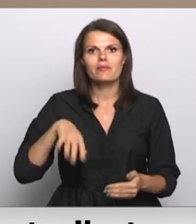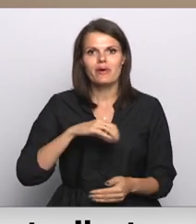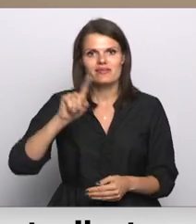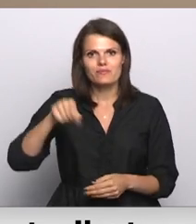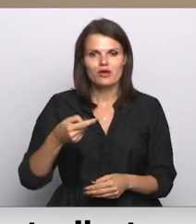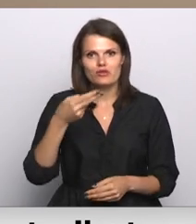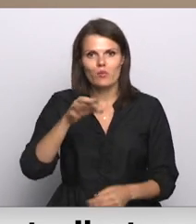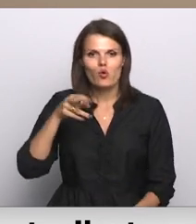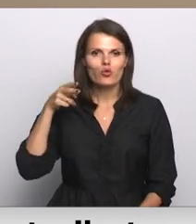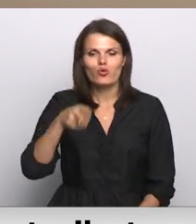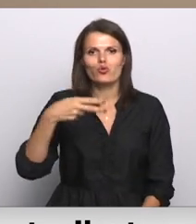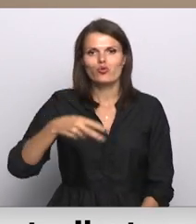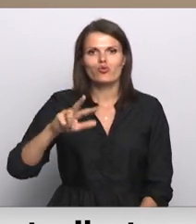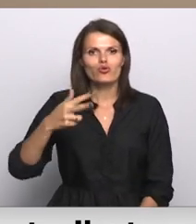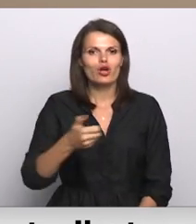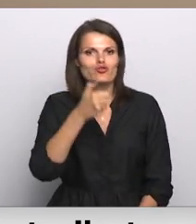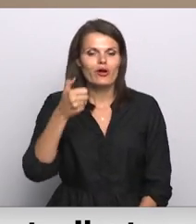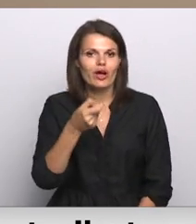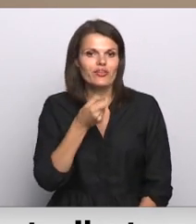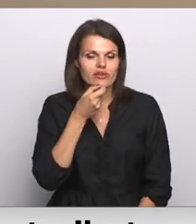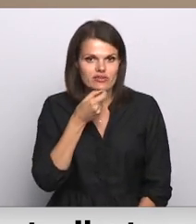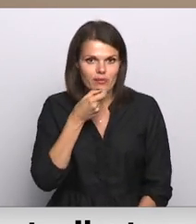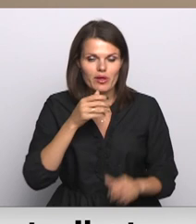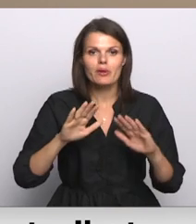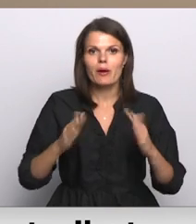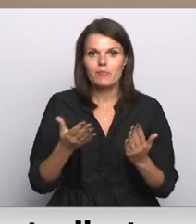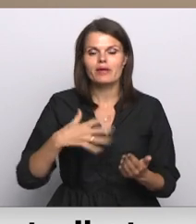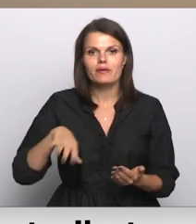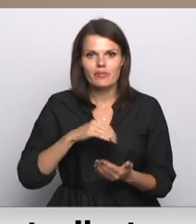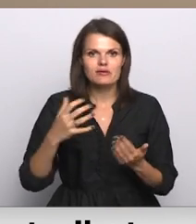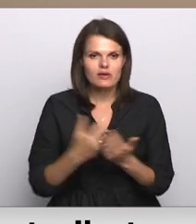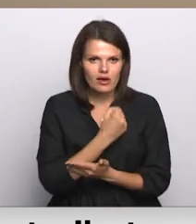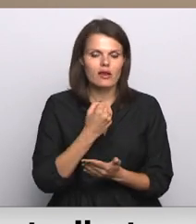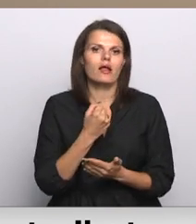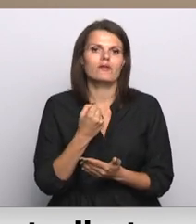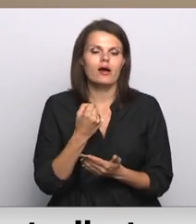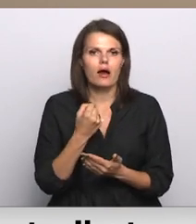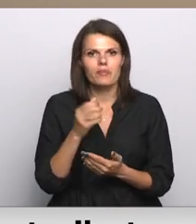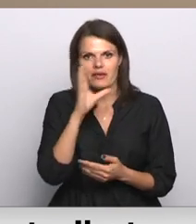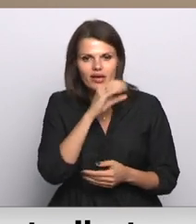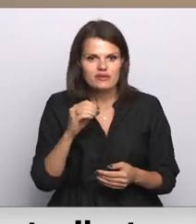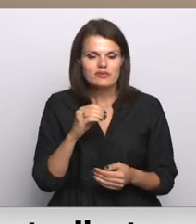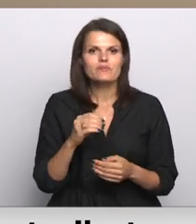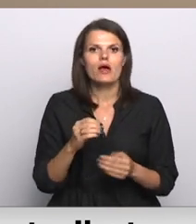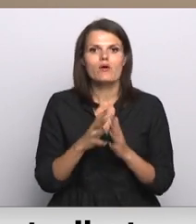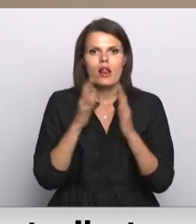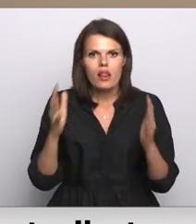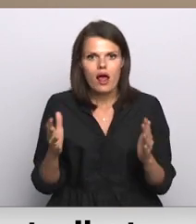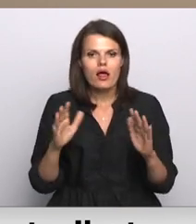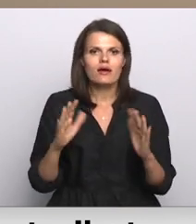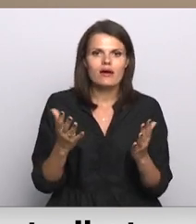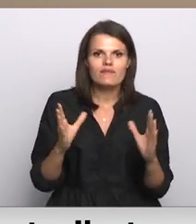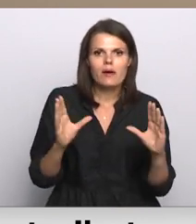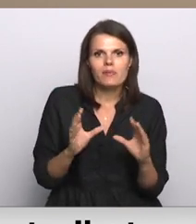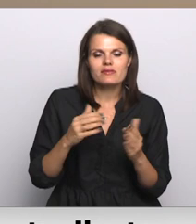2023. gada septembra. Taču mēs radām iespēju lielākā vai mazākā